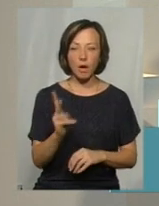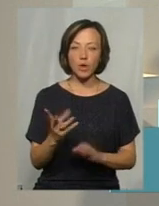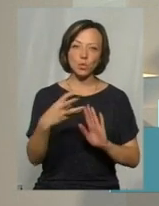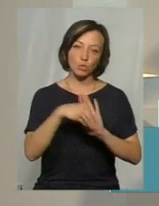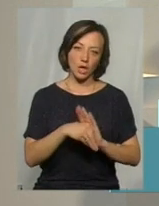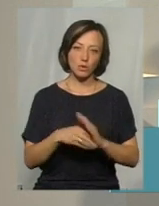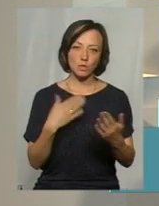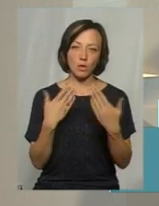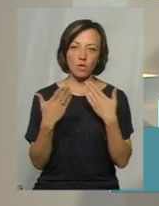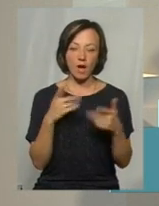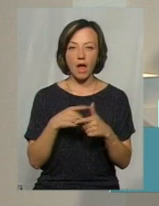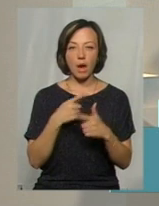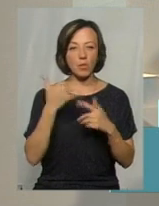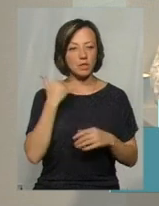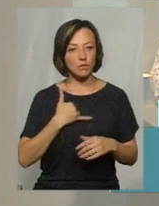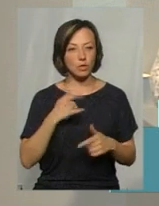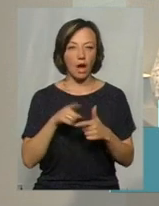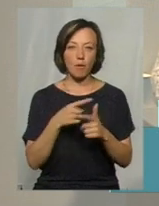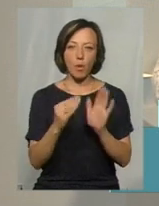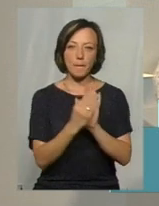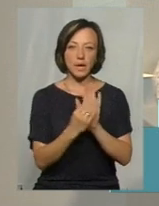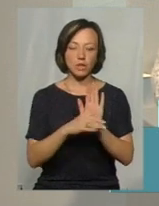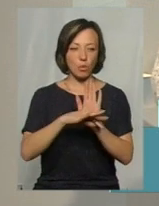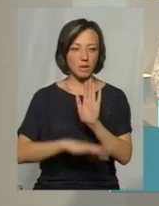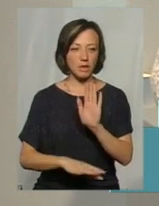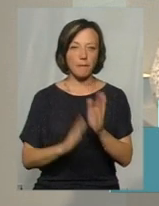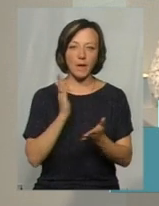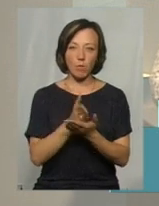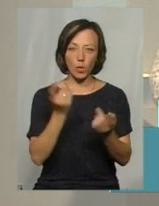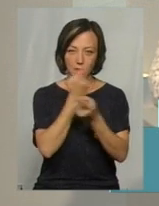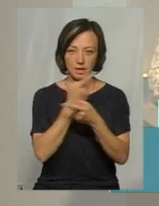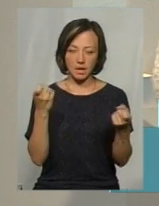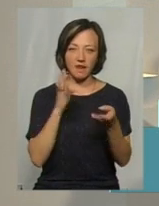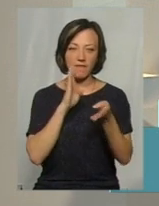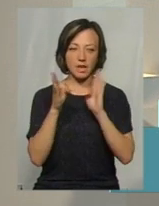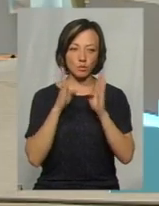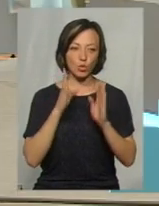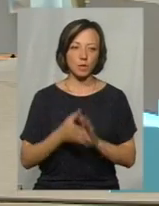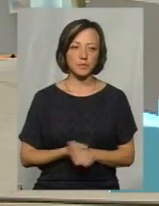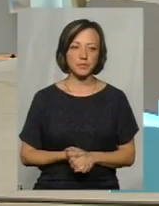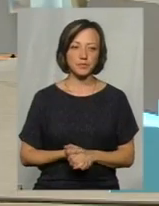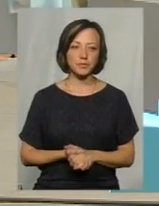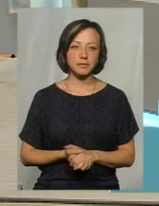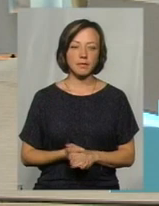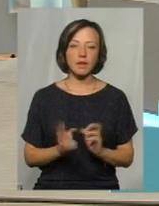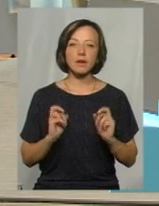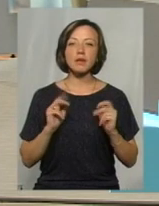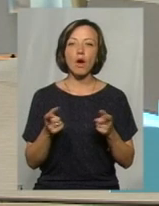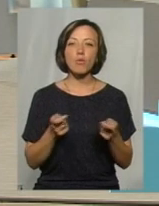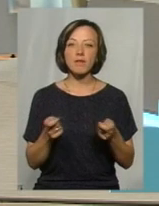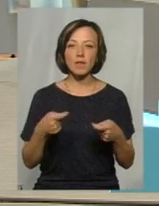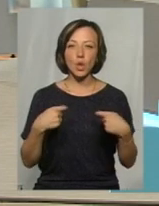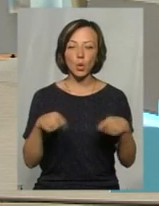Долучайтесь до спілкування, або телефонуйте, або пишіть коментарі під прямою трансляцією у Фейсбук. Пані Наталія, як в управлінні